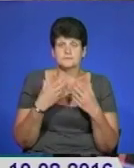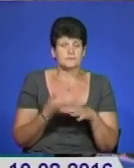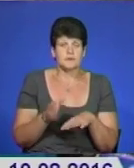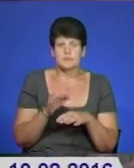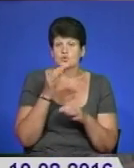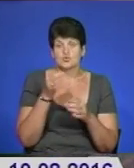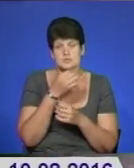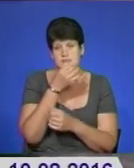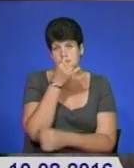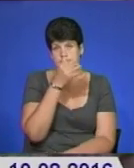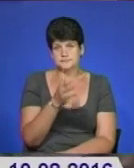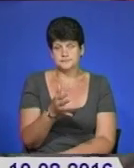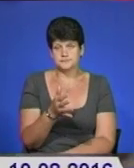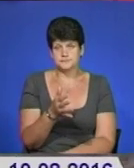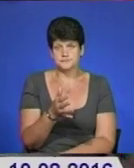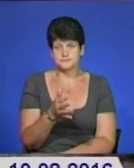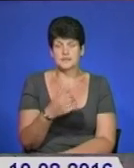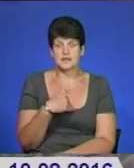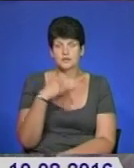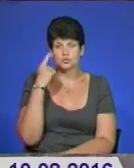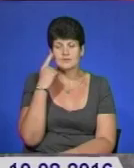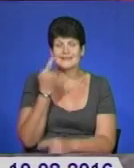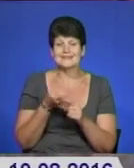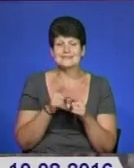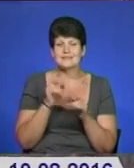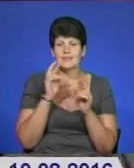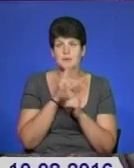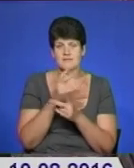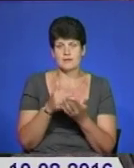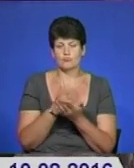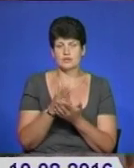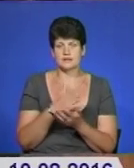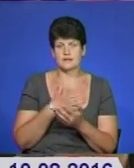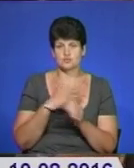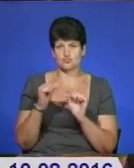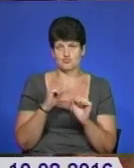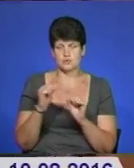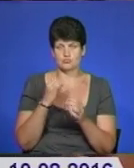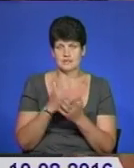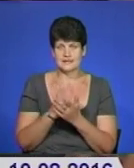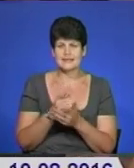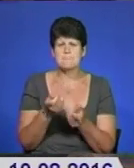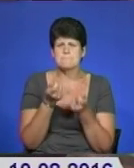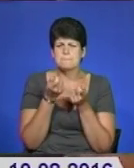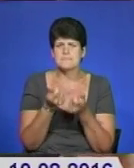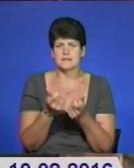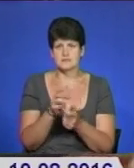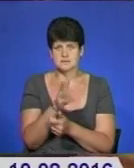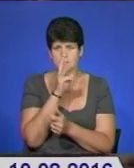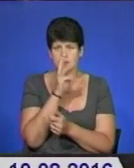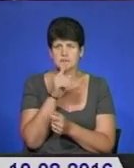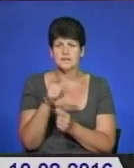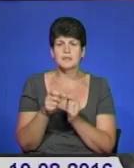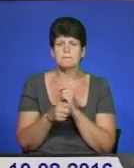скажу. Я думаю, що це неправильна політика нашої уряду ведеться. Така дійшинська зарплата, так люди